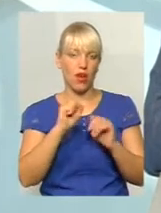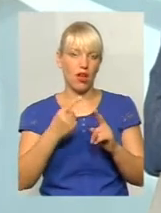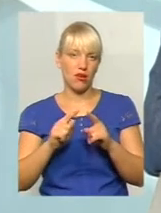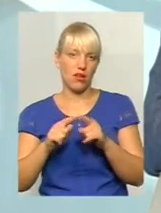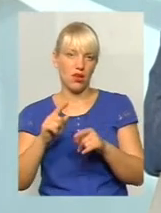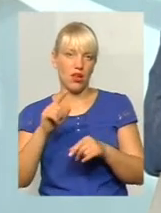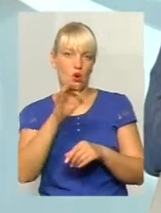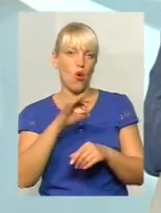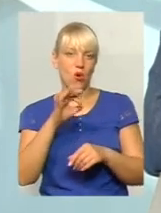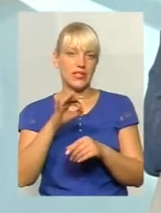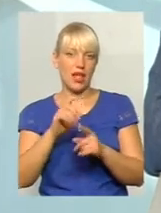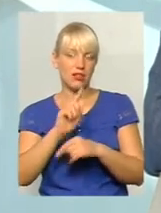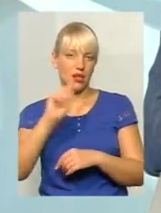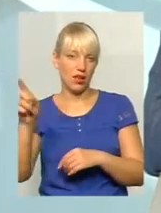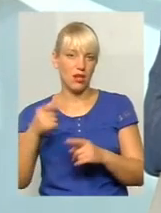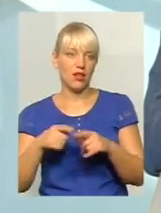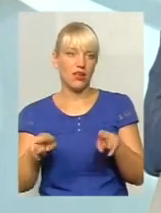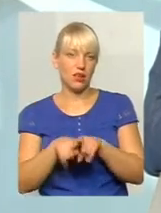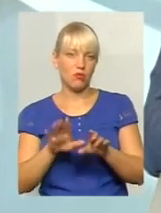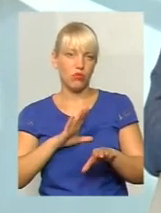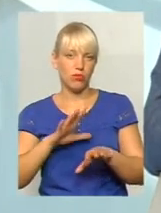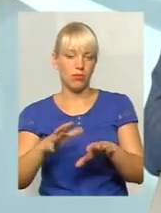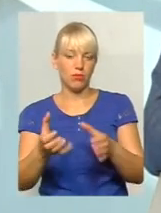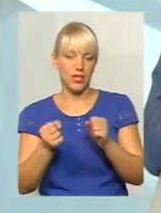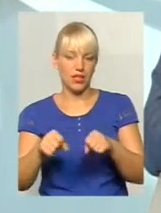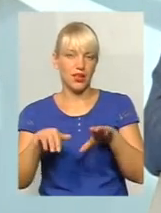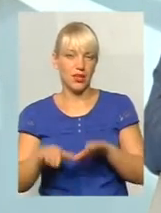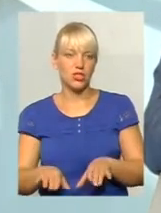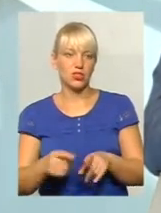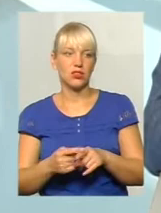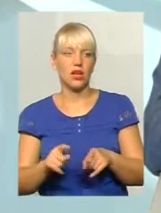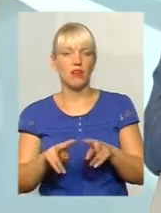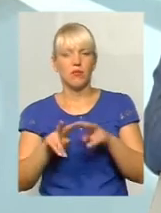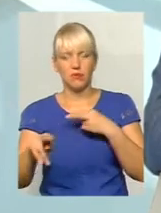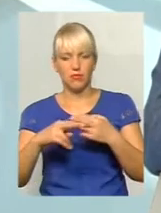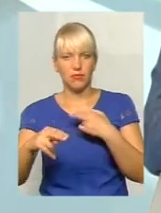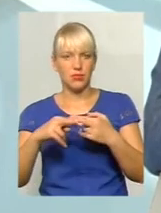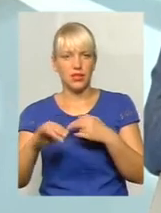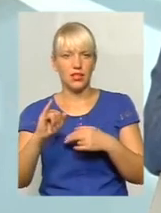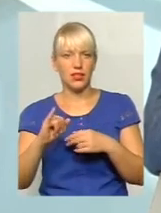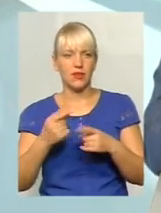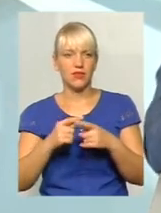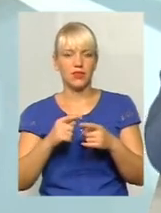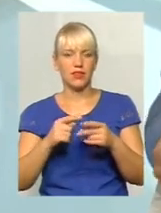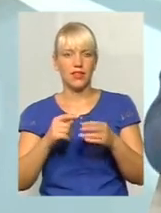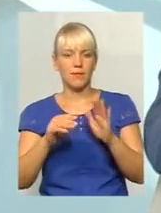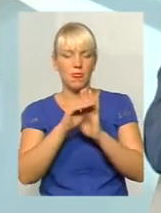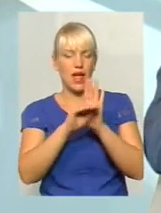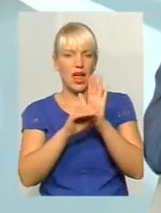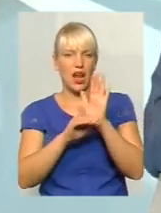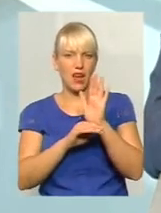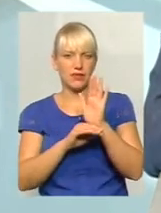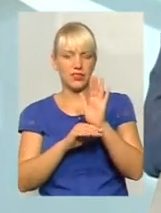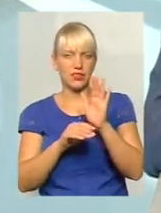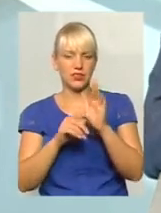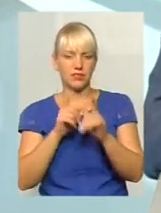було прийнято таке рішення. По-перше, він дублює, по-друге, збиваються графіки. Тому що, коли тролейбус повертається